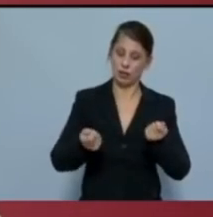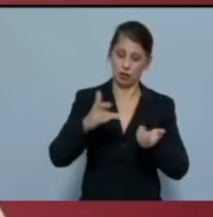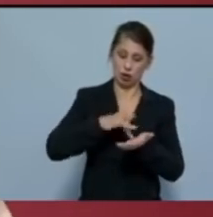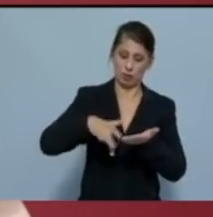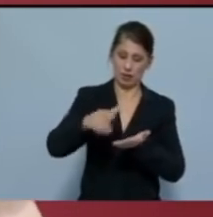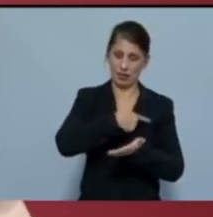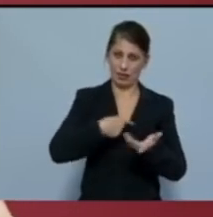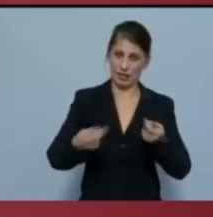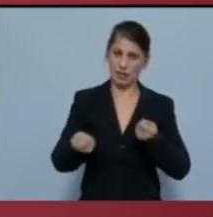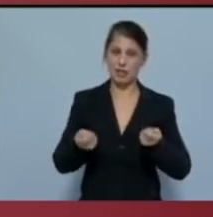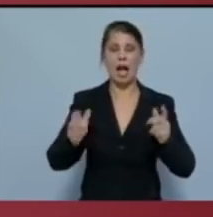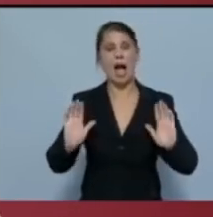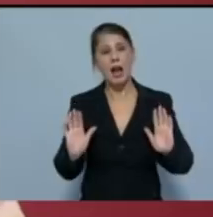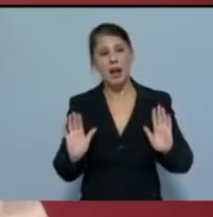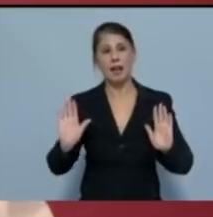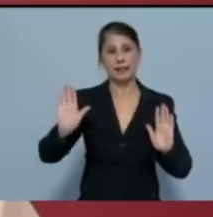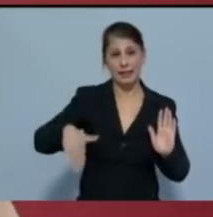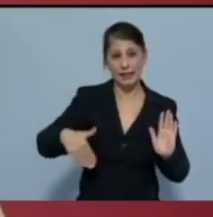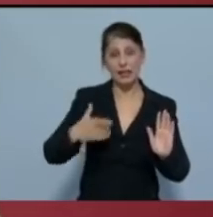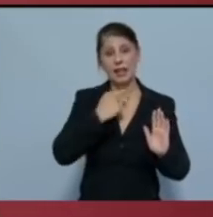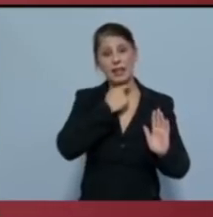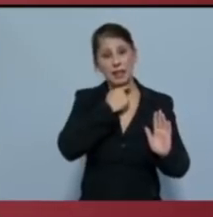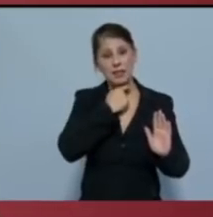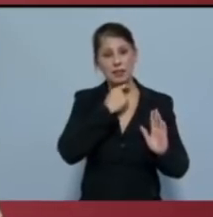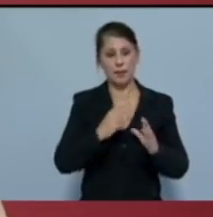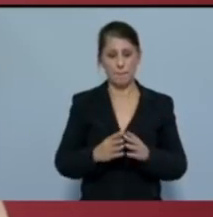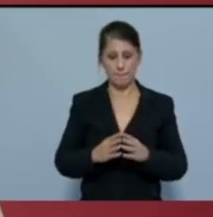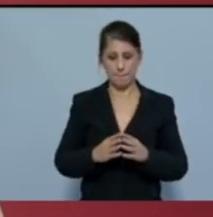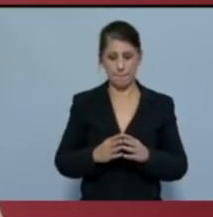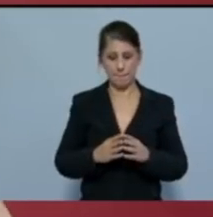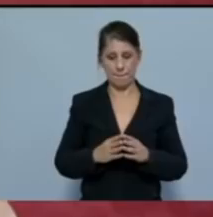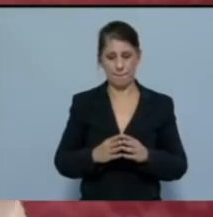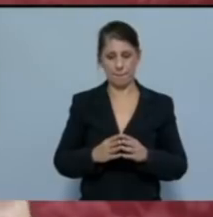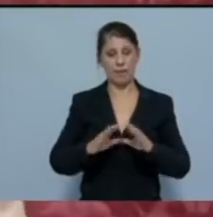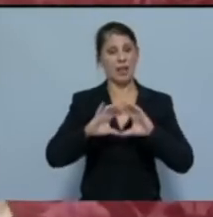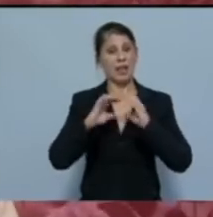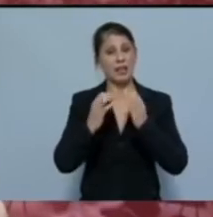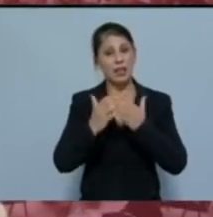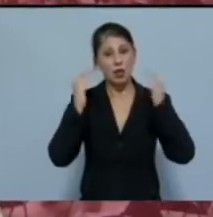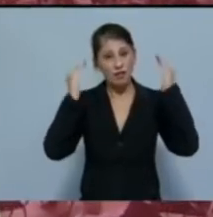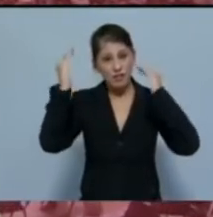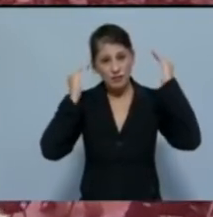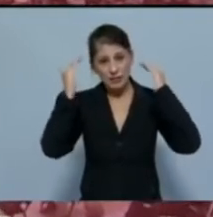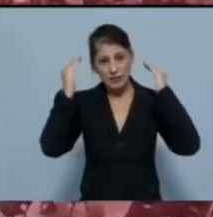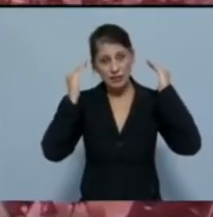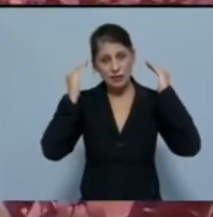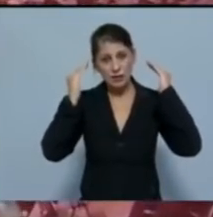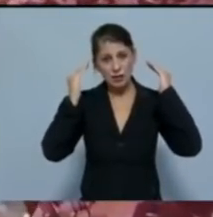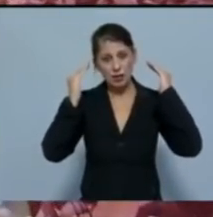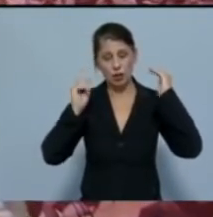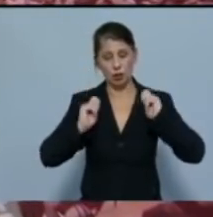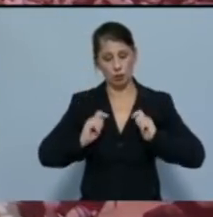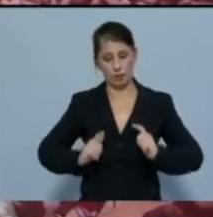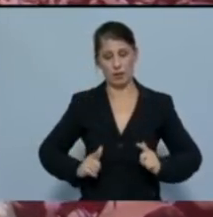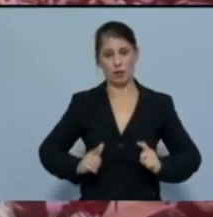αλλά τελικά χρειάζεται και γενικότερη αμφισβήτηση του καπιταλιστικού